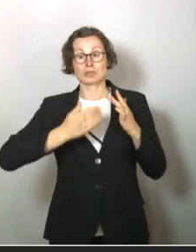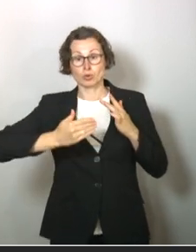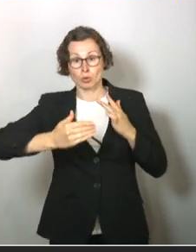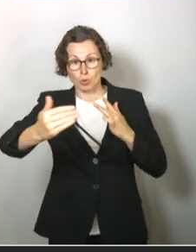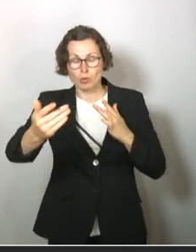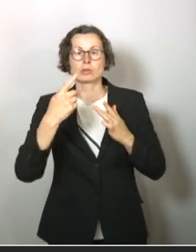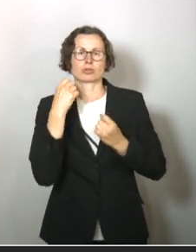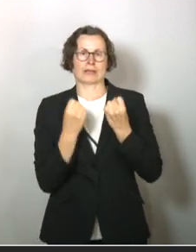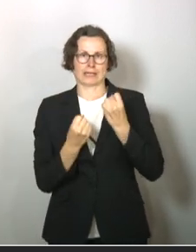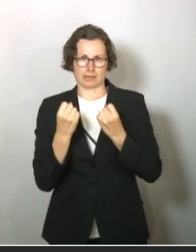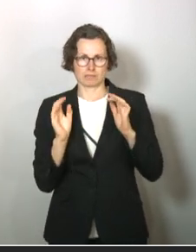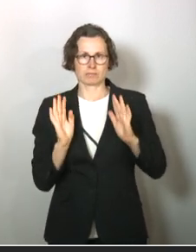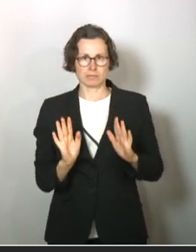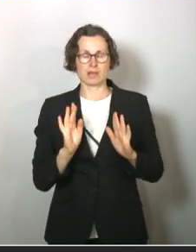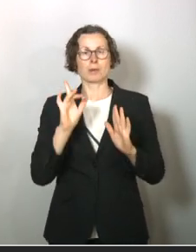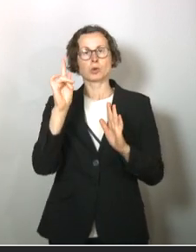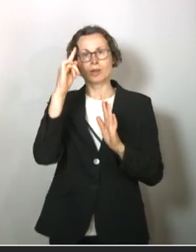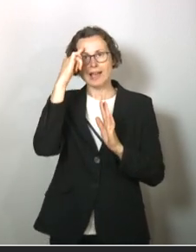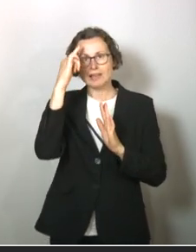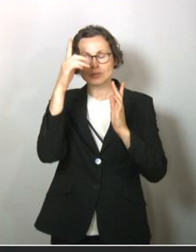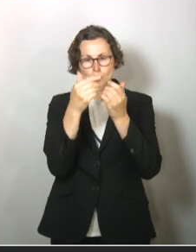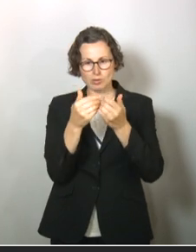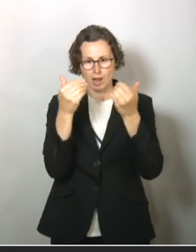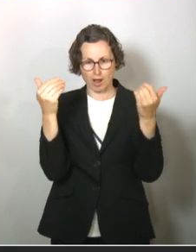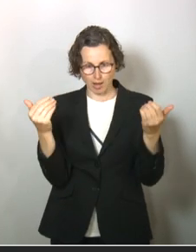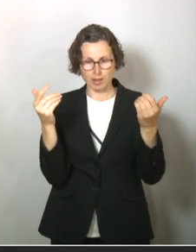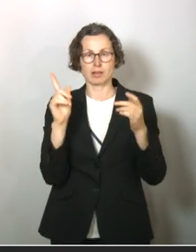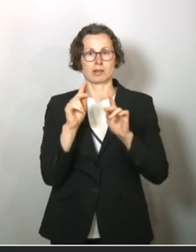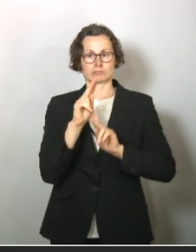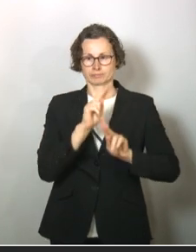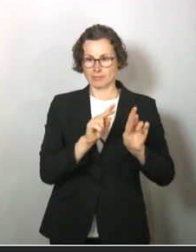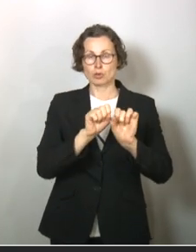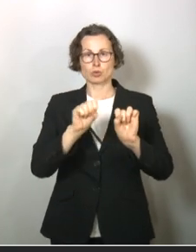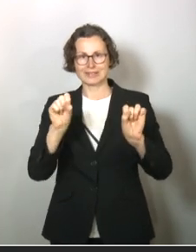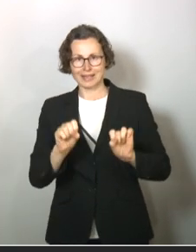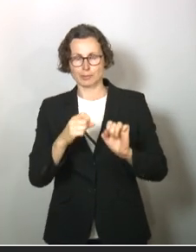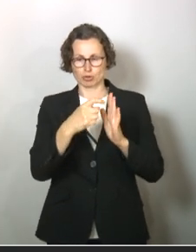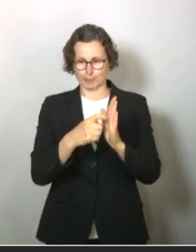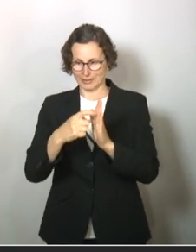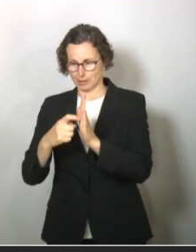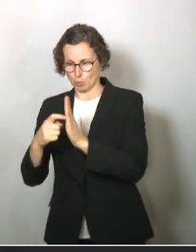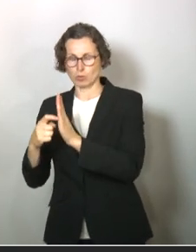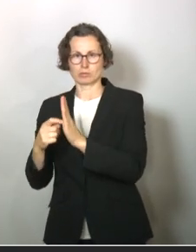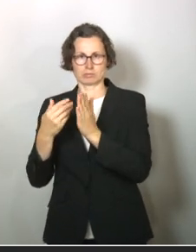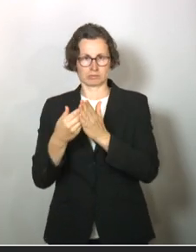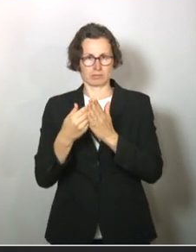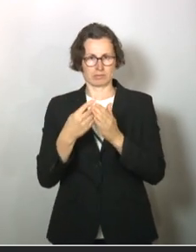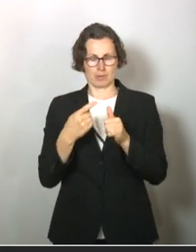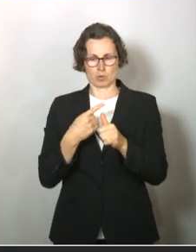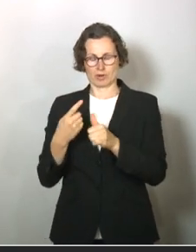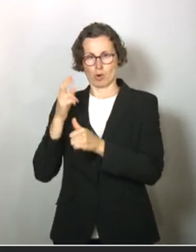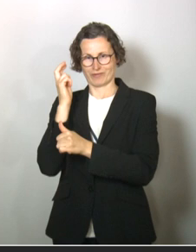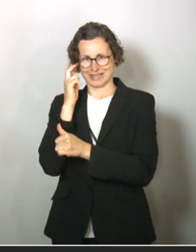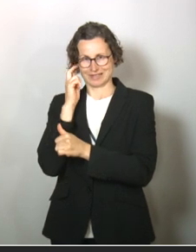Das eine ist, was tut man unter den jeweiligen epistemischen Bedingungen, also unter den Bedingungen dessen, was man weiß,